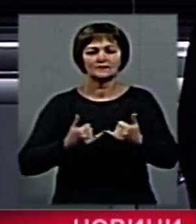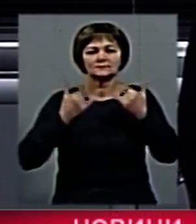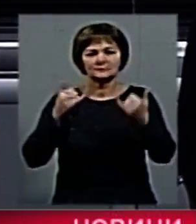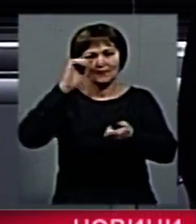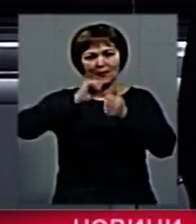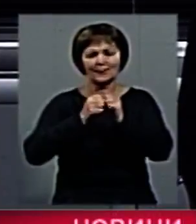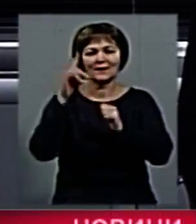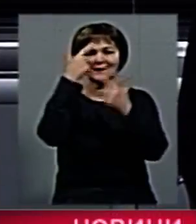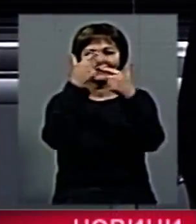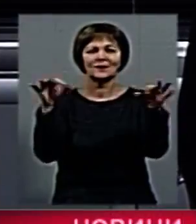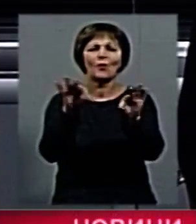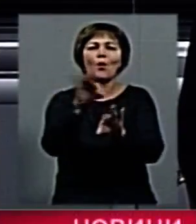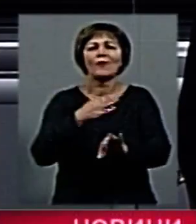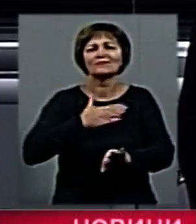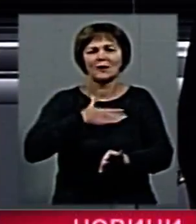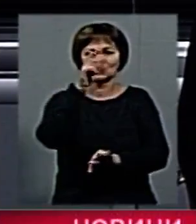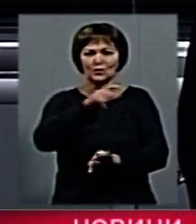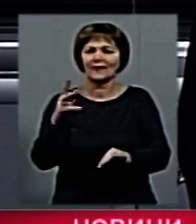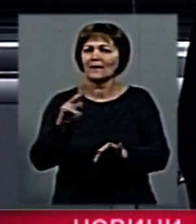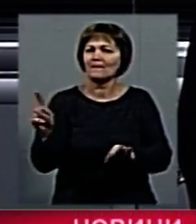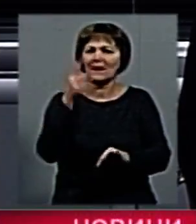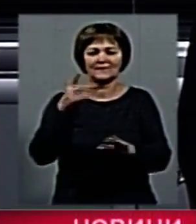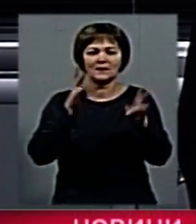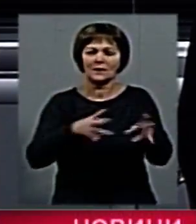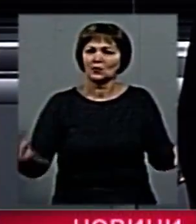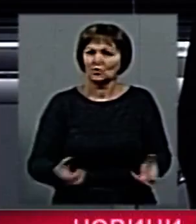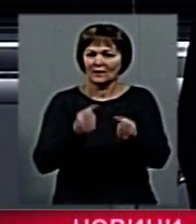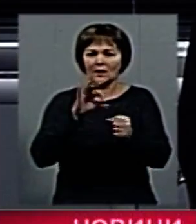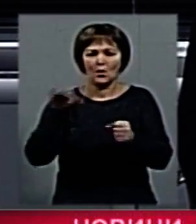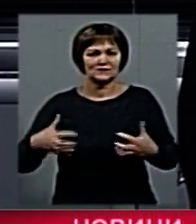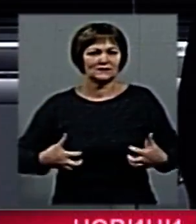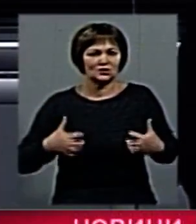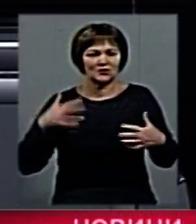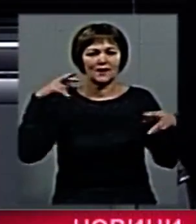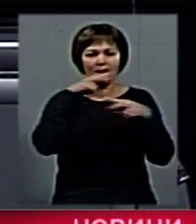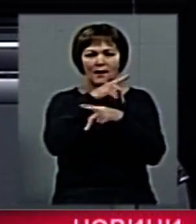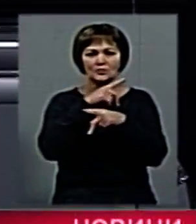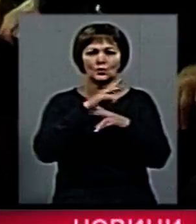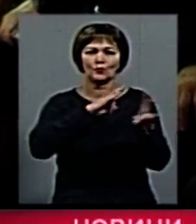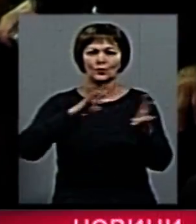інформація про жителів нашого краю, які перші рятували людей від страшних викидіватому.